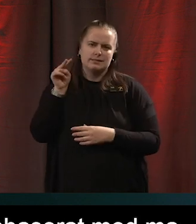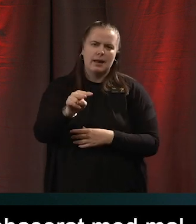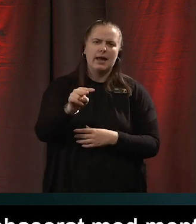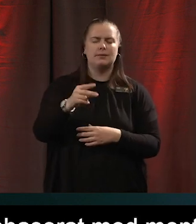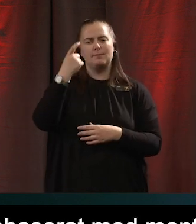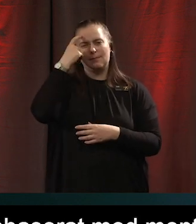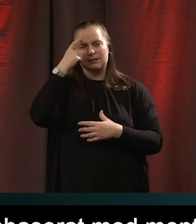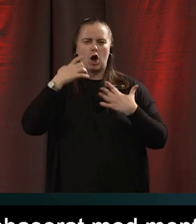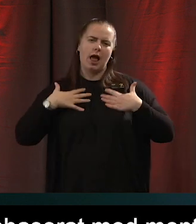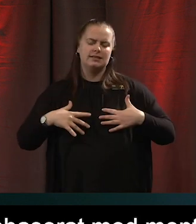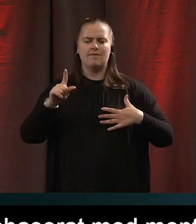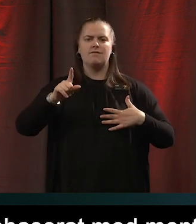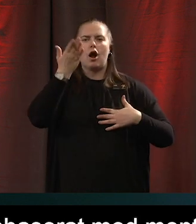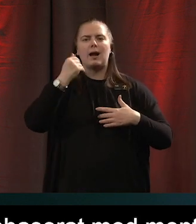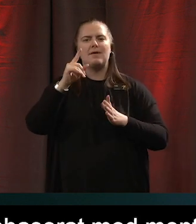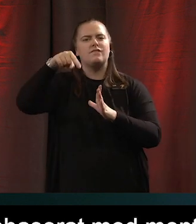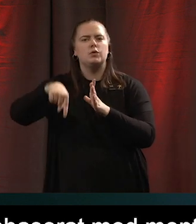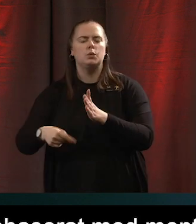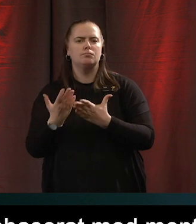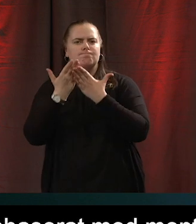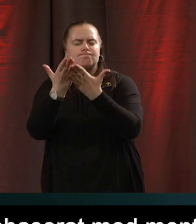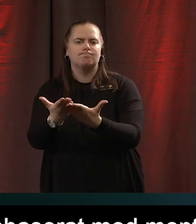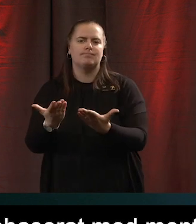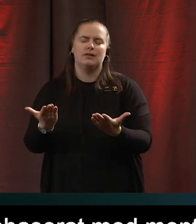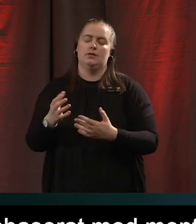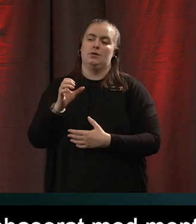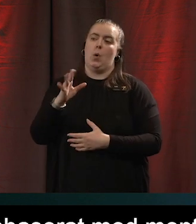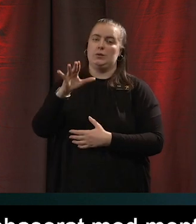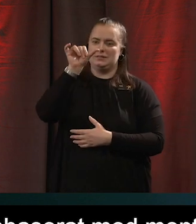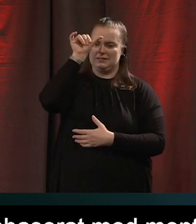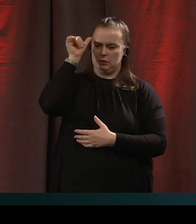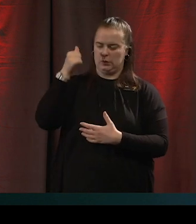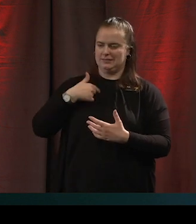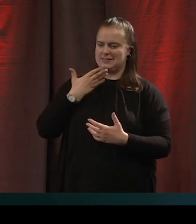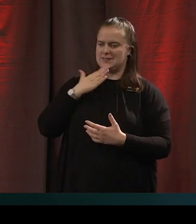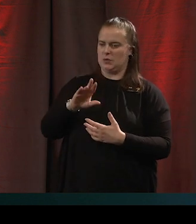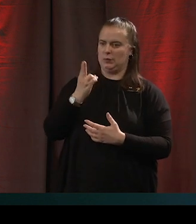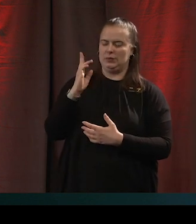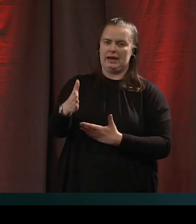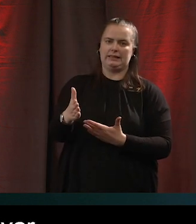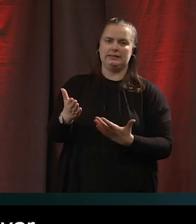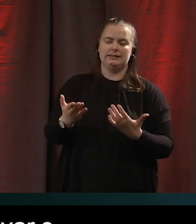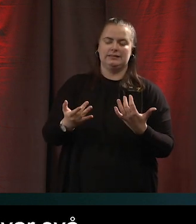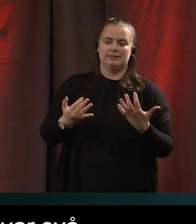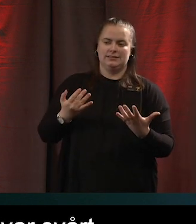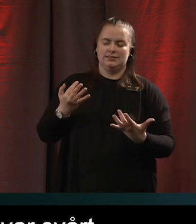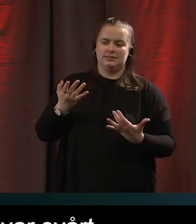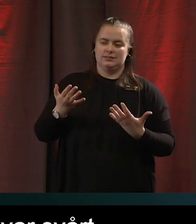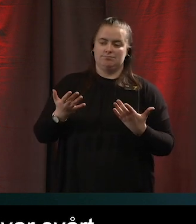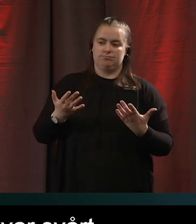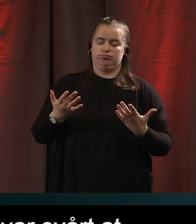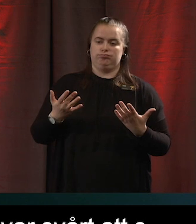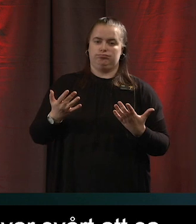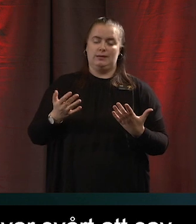fördjupar man sig? Oj det där var svårt rakt av sådär. Jesus alltså det